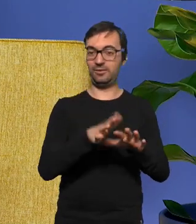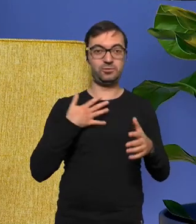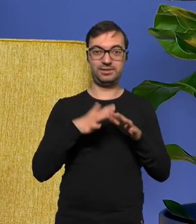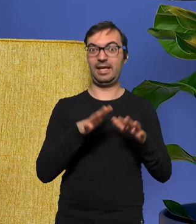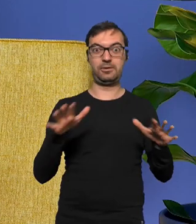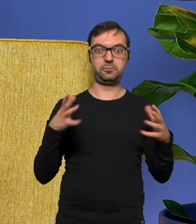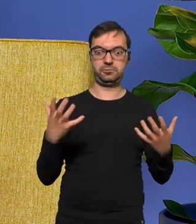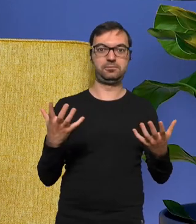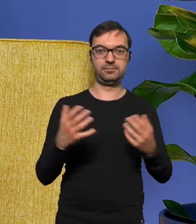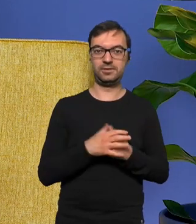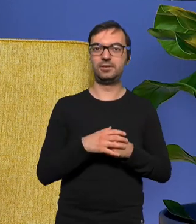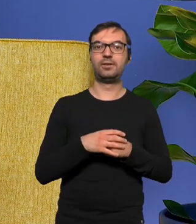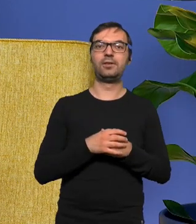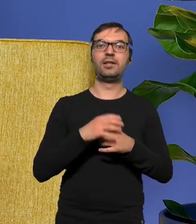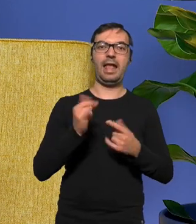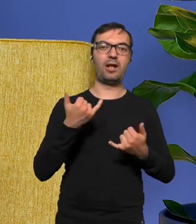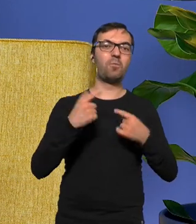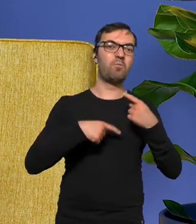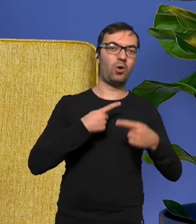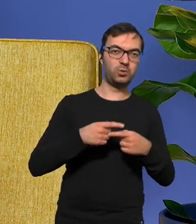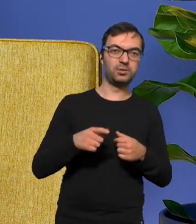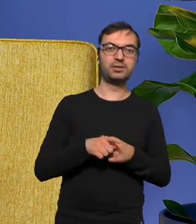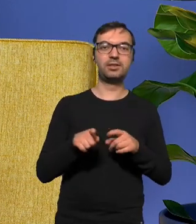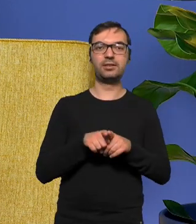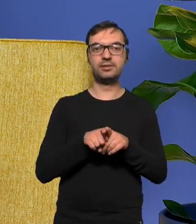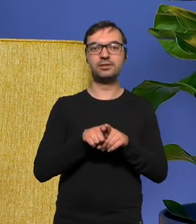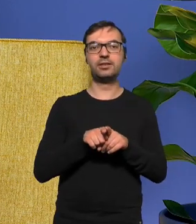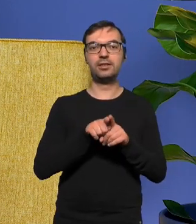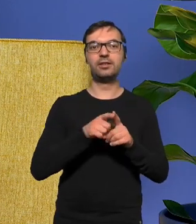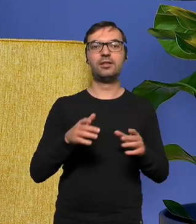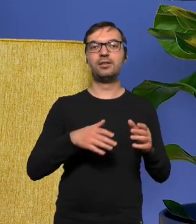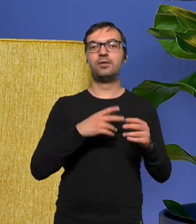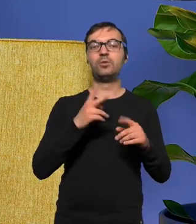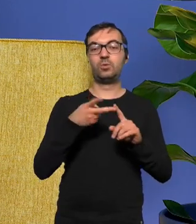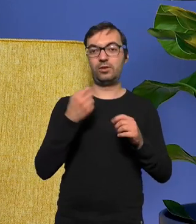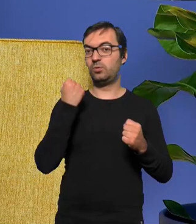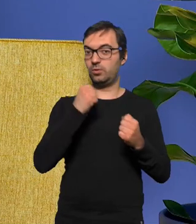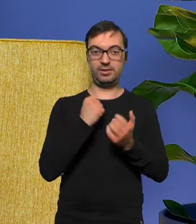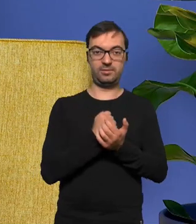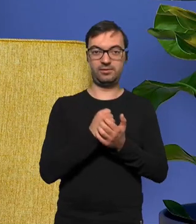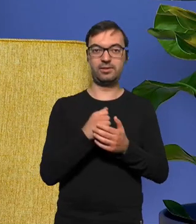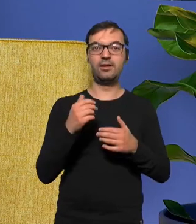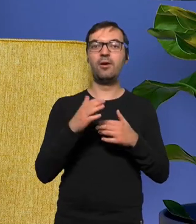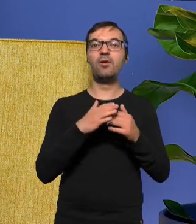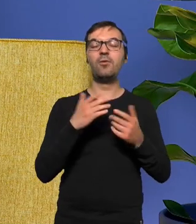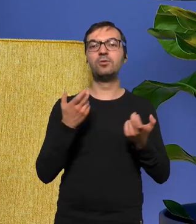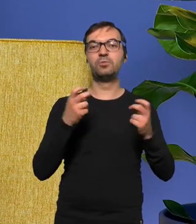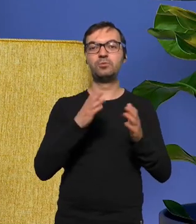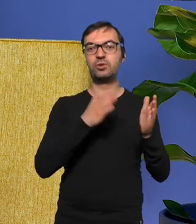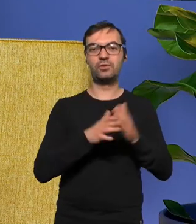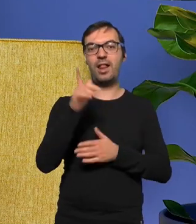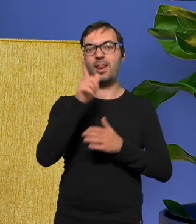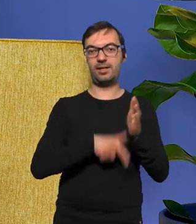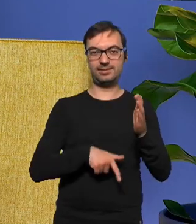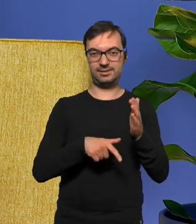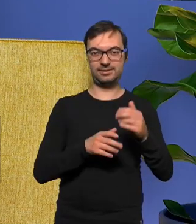i producencko i potem kolejna bardzo trudna rzecz budowanie tracklisty nie mówię